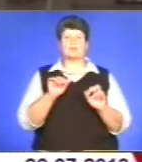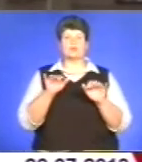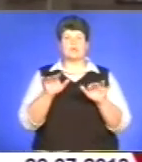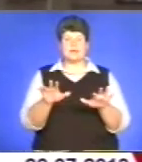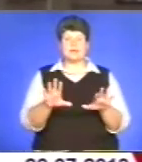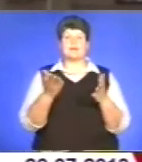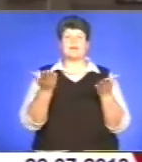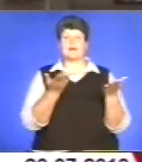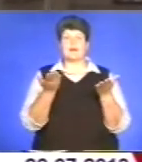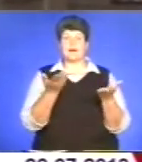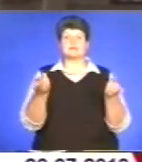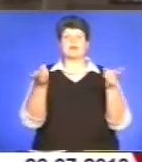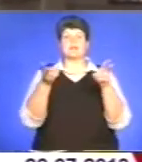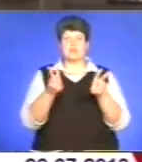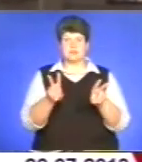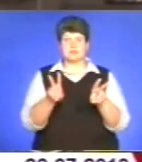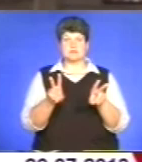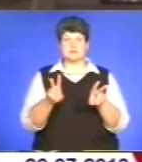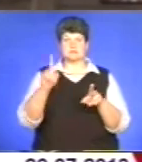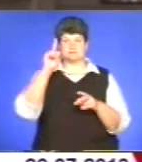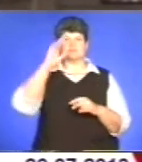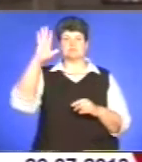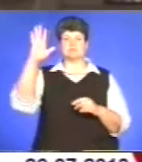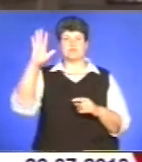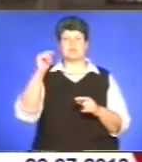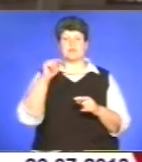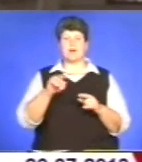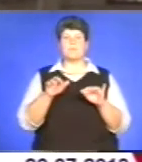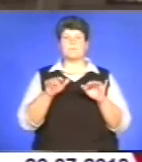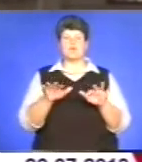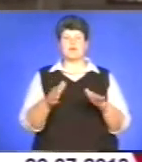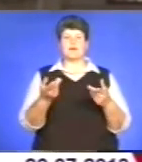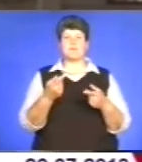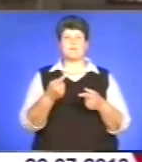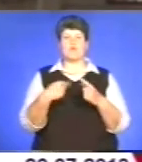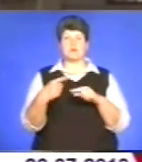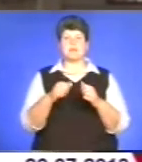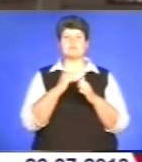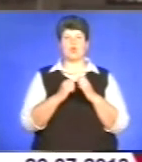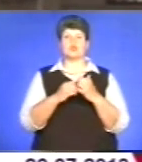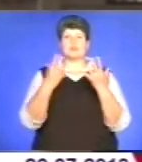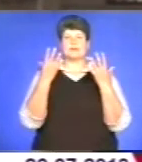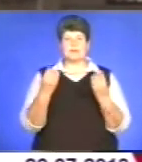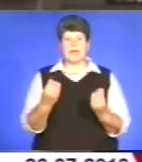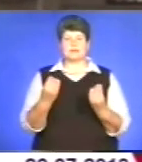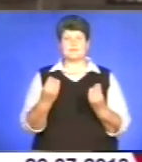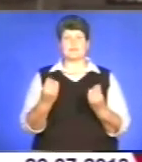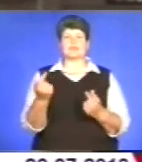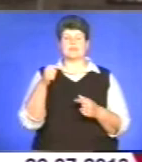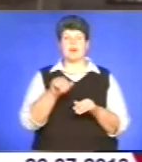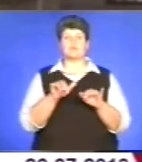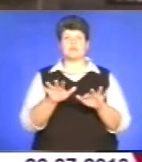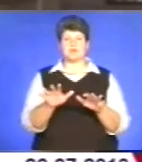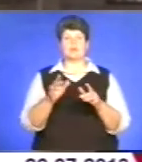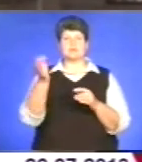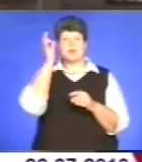залишилася знаковою. Та подія, до якої ми вертаємося кожен день, та подія, про яку ми згадуємо